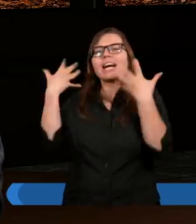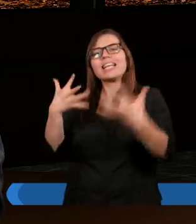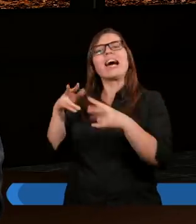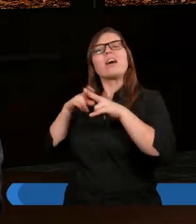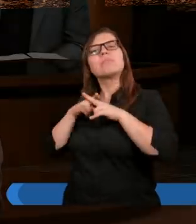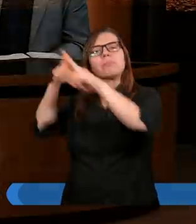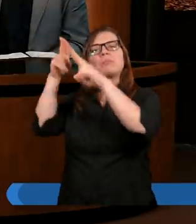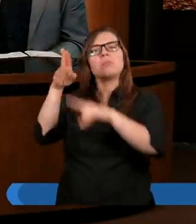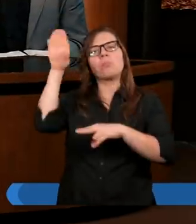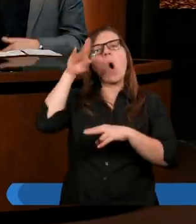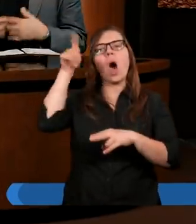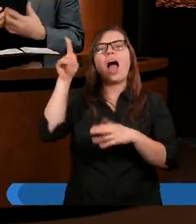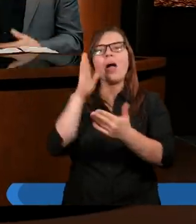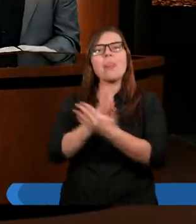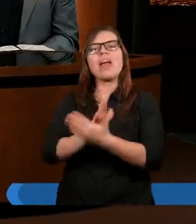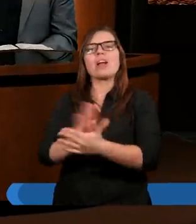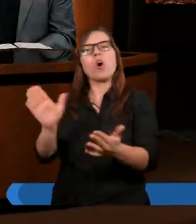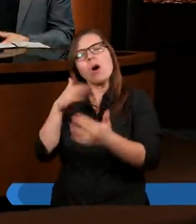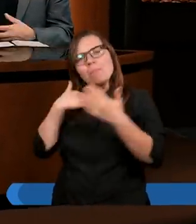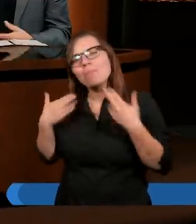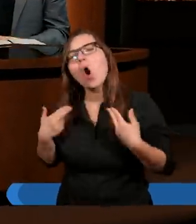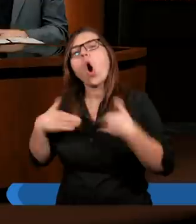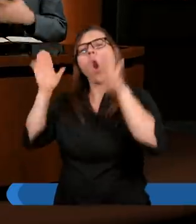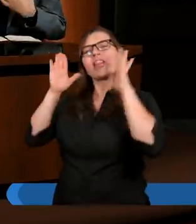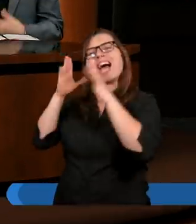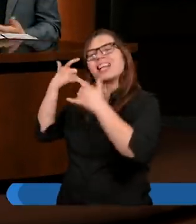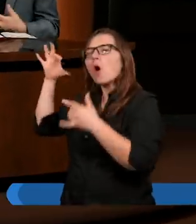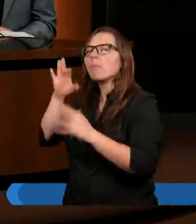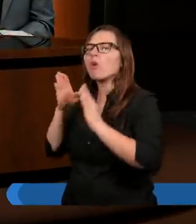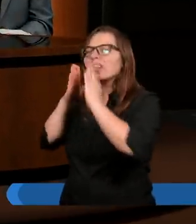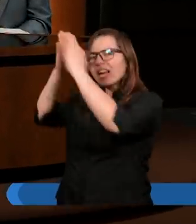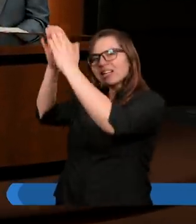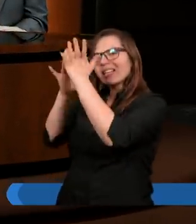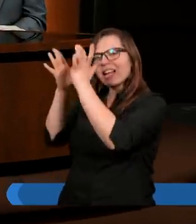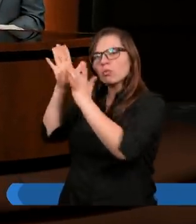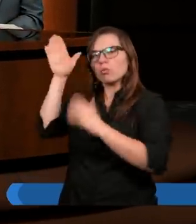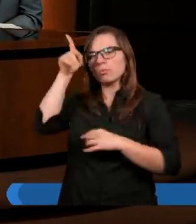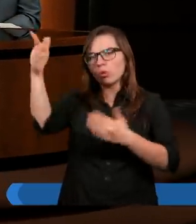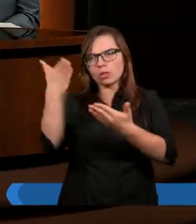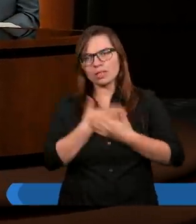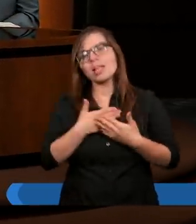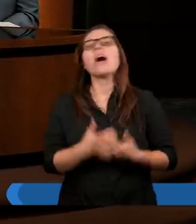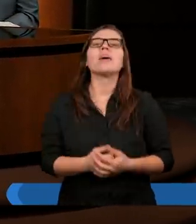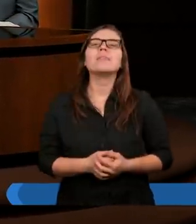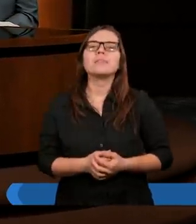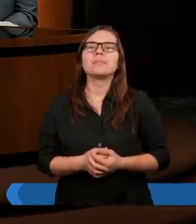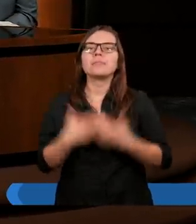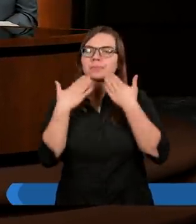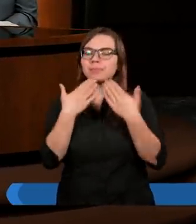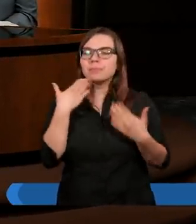w naturze już krystusowej, bo jestem poddany. Jak jestem poddany, to Bóg mu kieruje. Dziękuję bardzo, Ewunia.